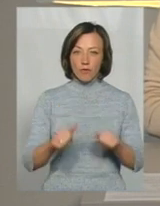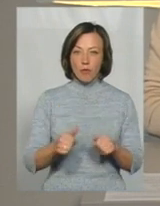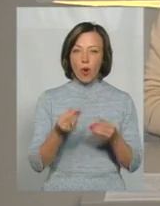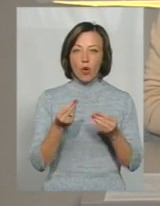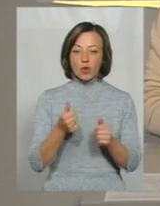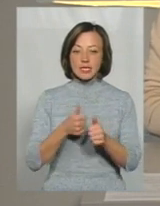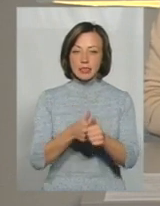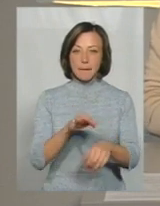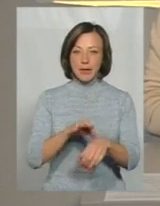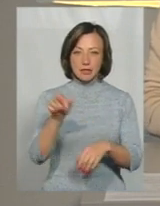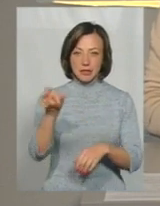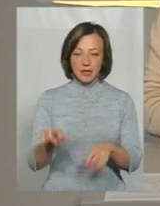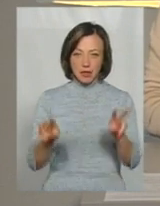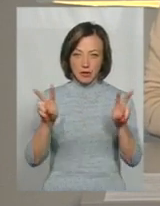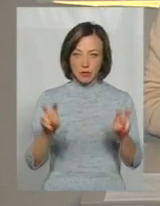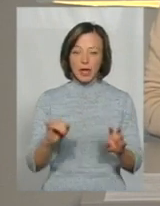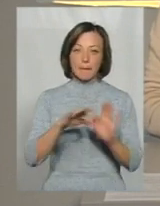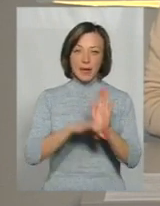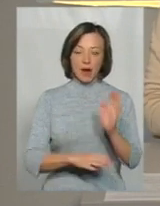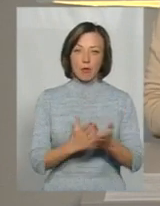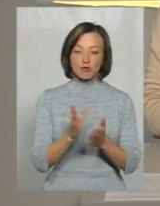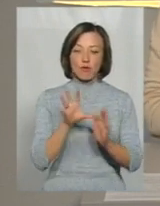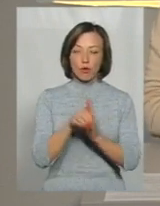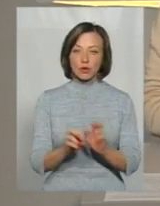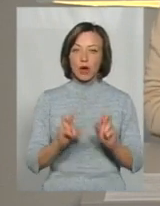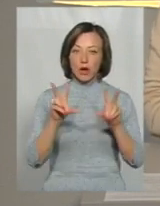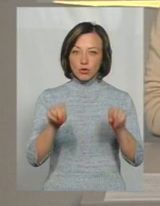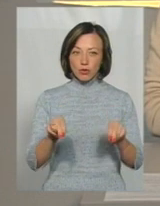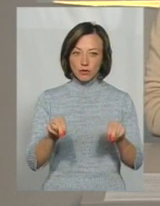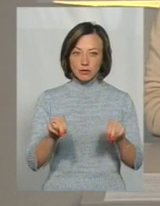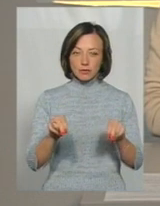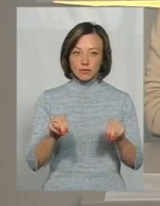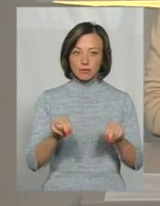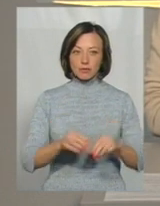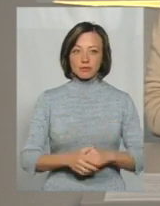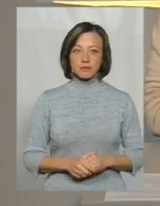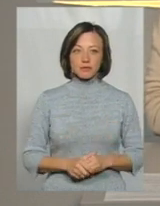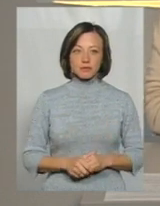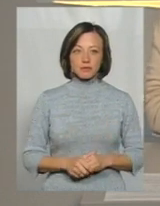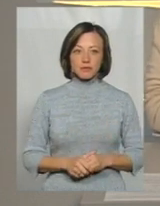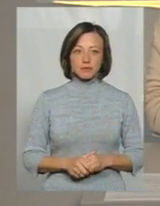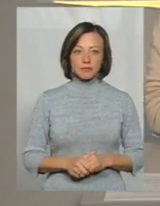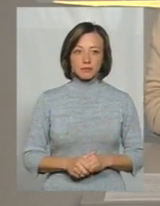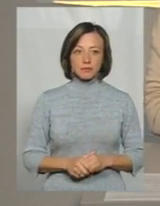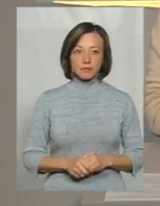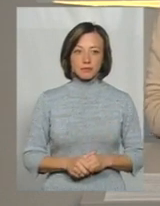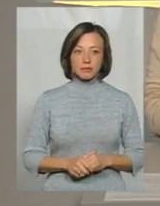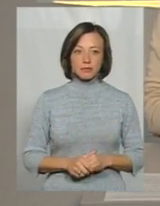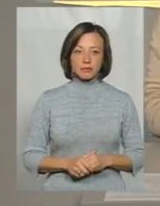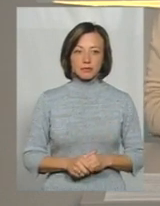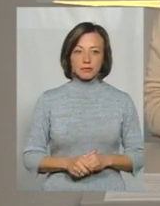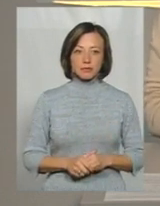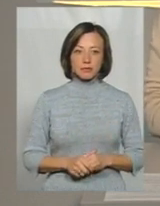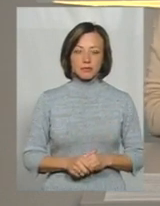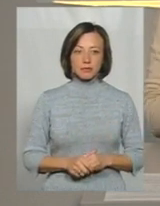пацієнтом та набув чинності перелік послуг, що входить до гарантованої первинної медико-санітарної допомоги і оплачується